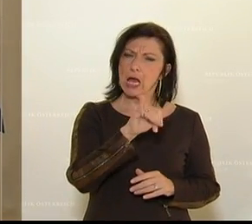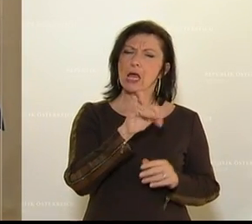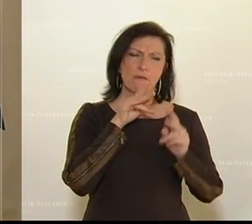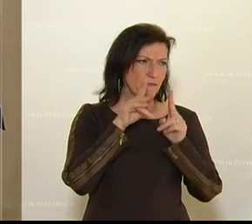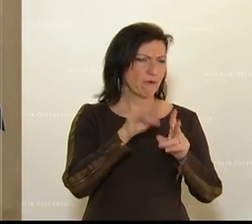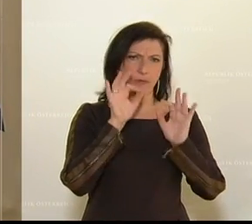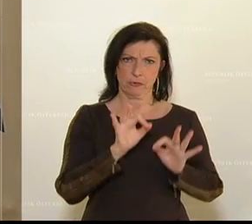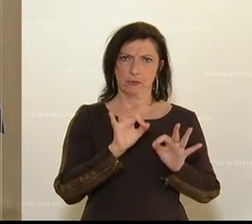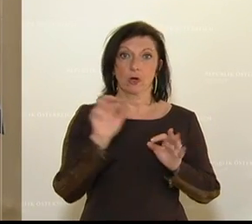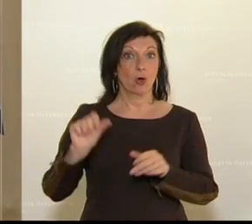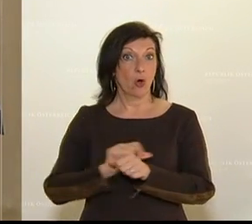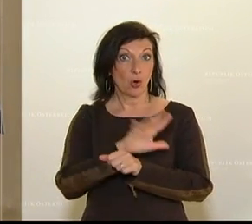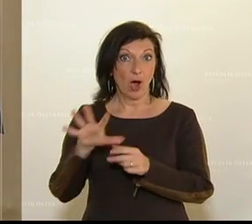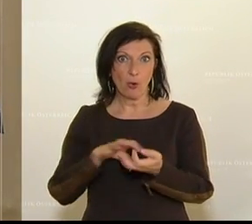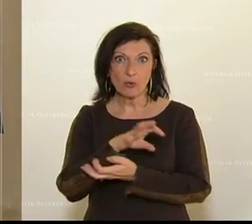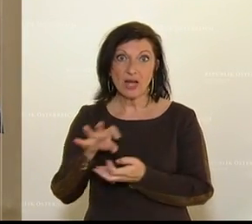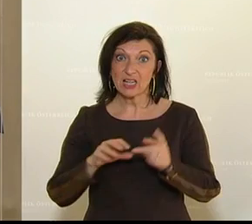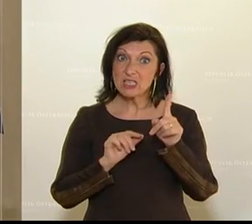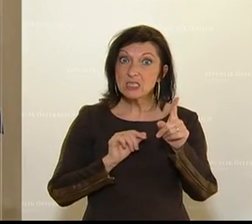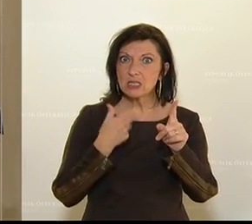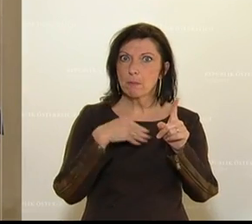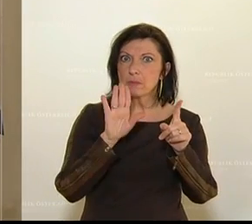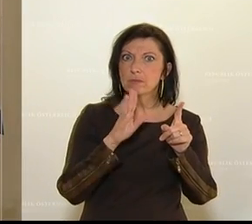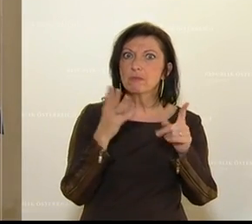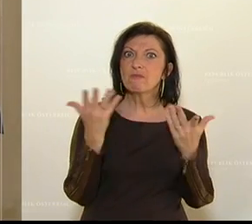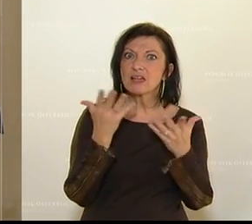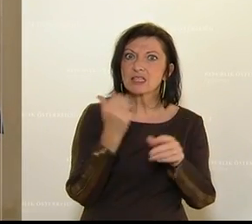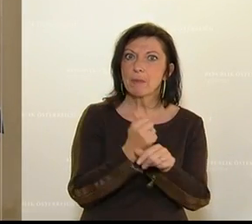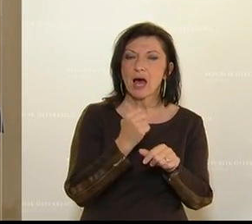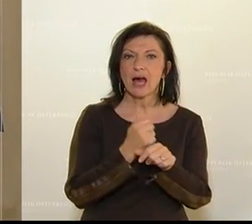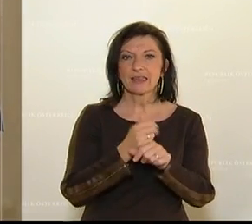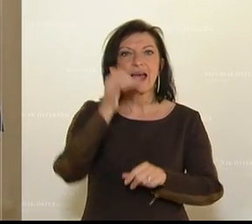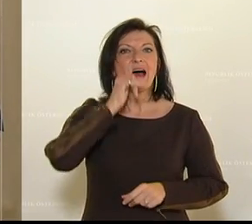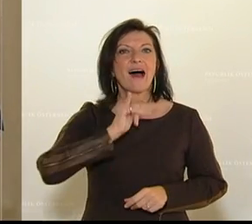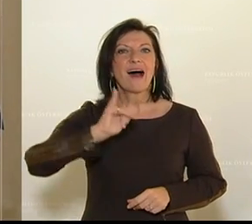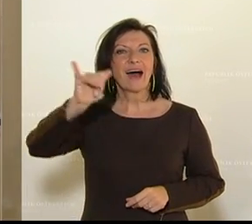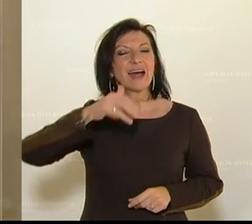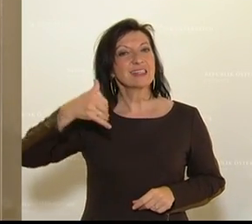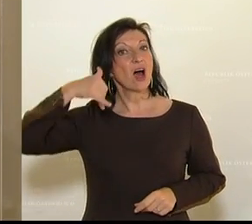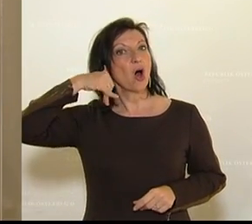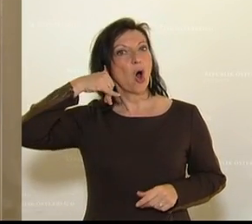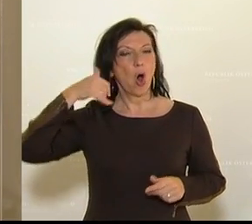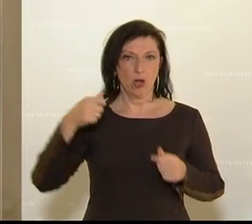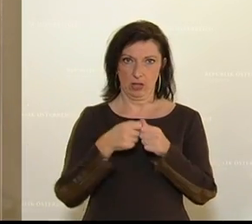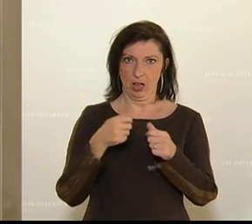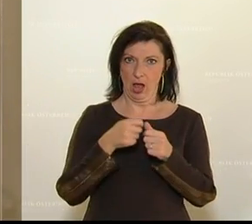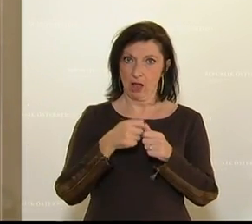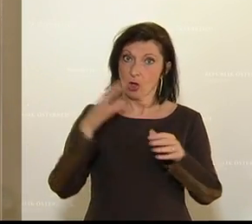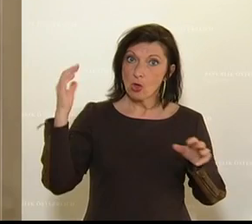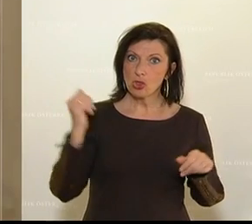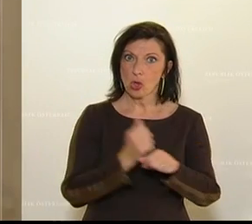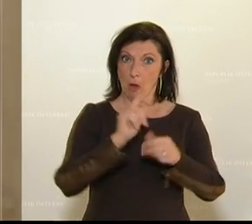der Corona-Krise tat sich der VKI besonders hervor durch die Reisehotline und das, ohne dass es zu Budgetüberschreitungen kann.